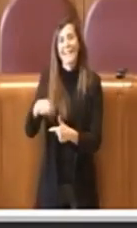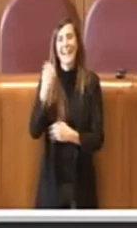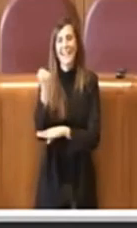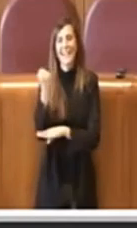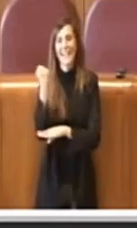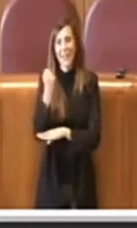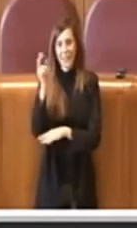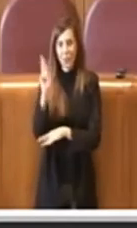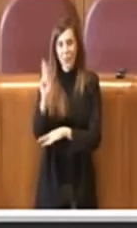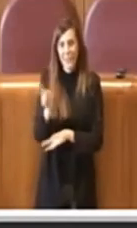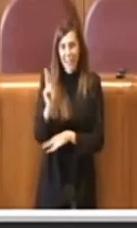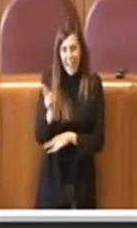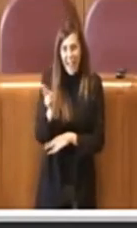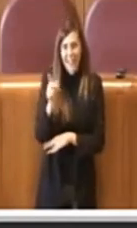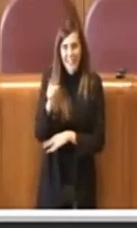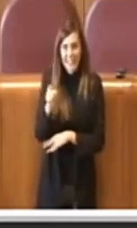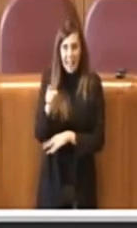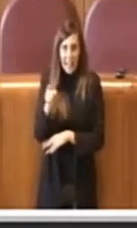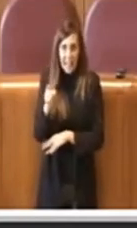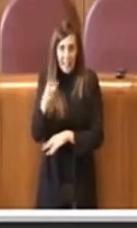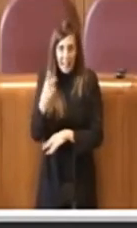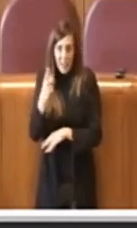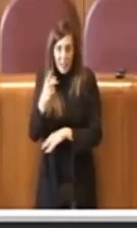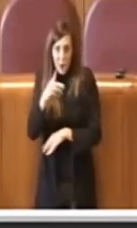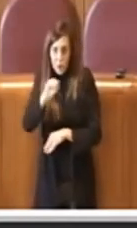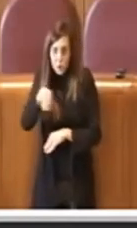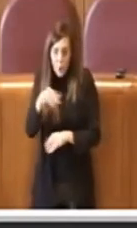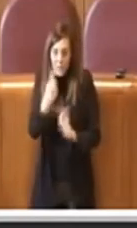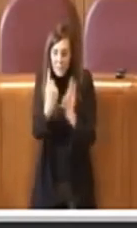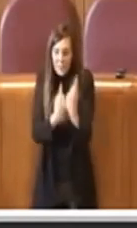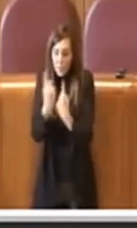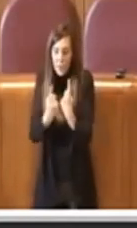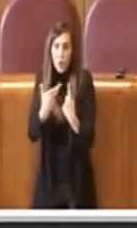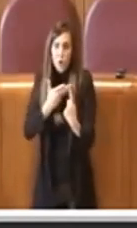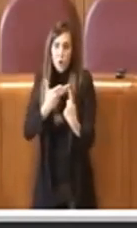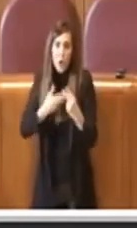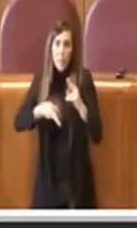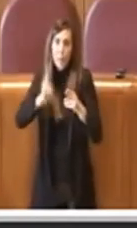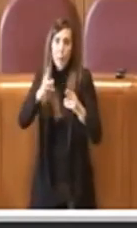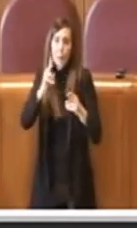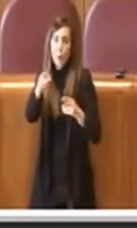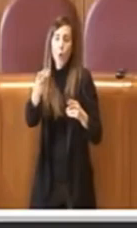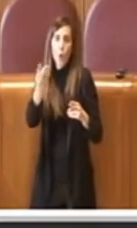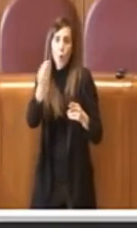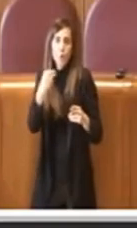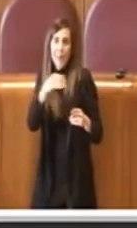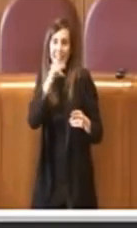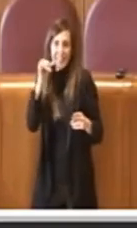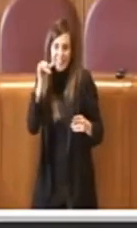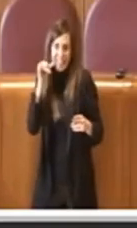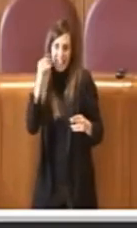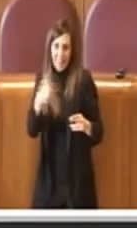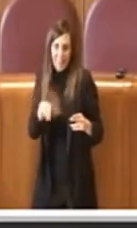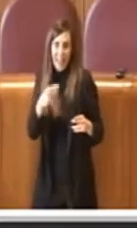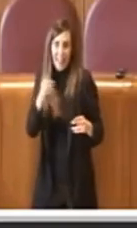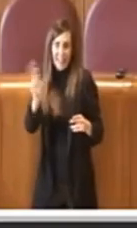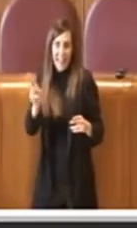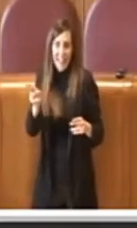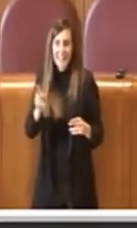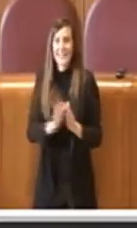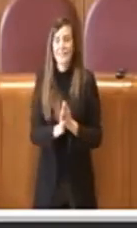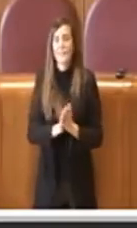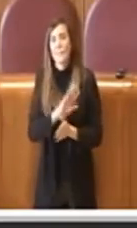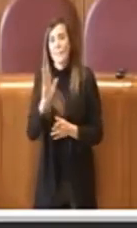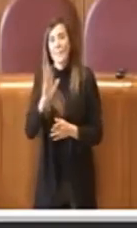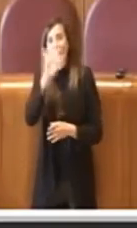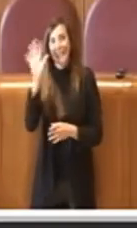dove sicuramente potrebbe esserci una maggiore domanda. Ancora altre questioni, abbiamo per esempio